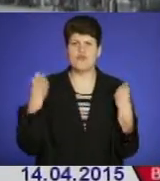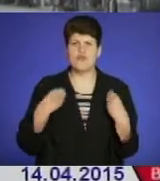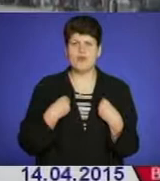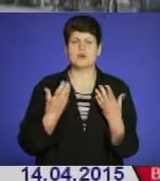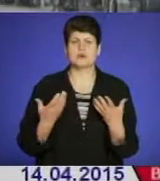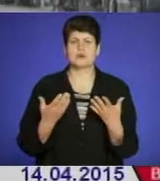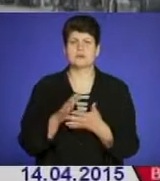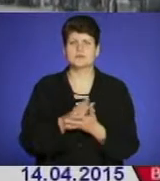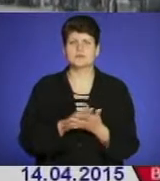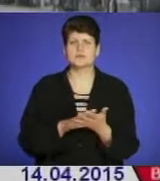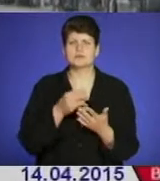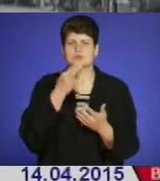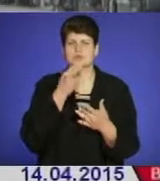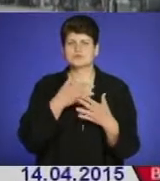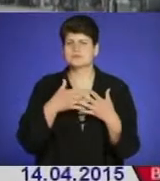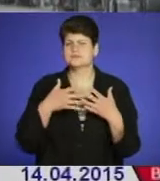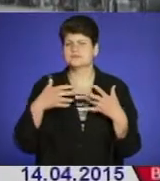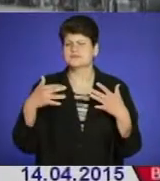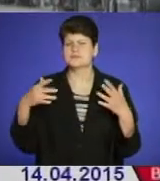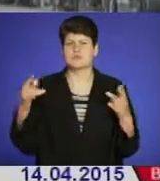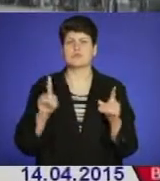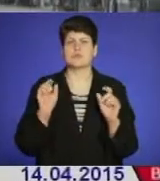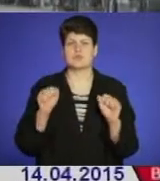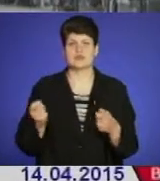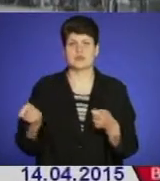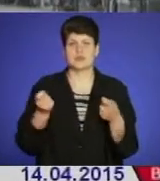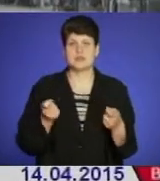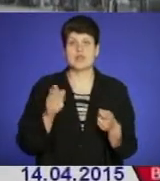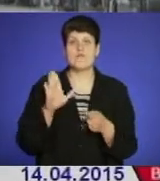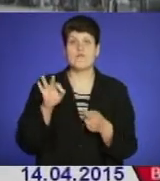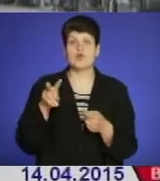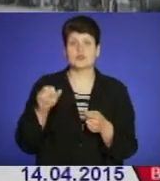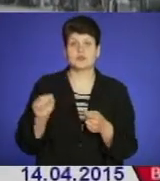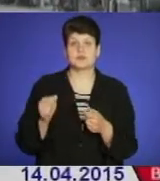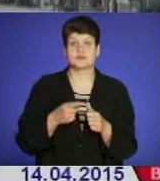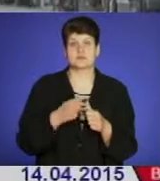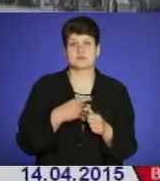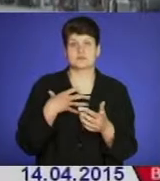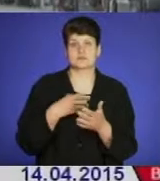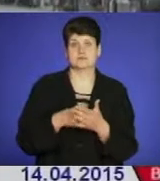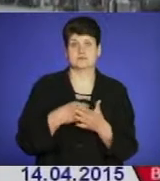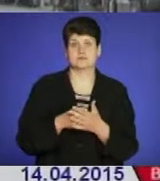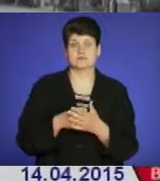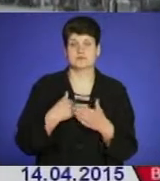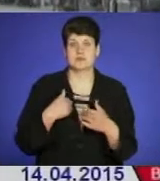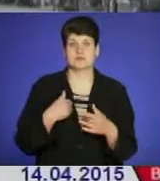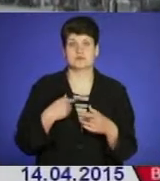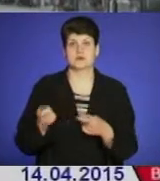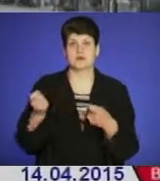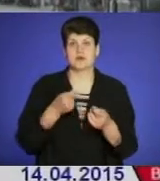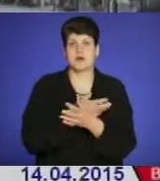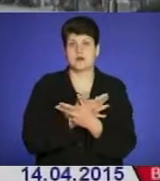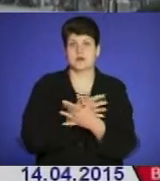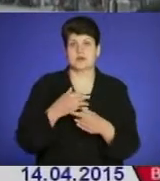продуктами харчування, всім, що можуть провести волонтерів. Волонтерів вони називають своїми ангелами. До нас прилетіли ангели, щось нам принесли.